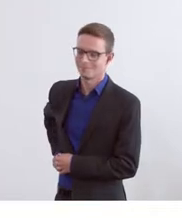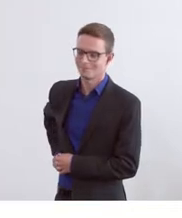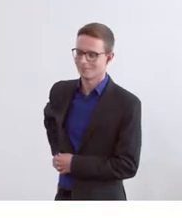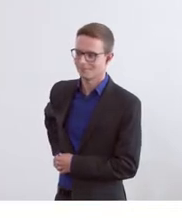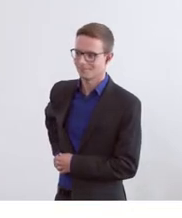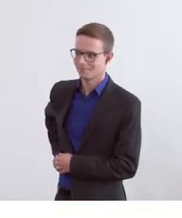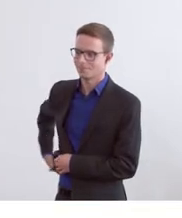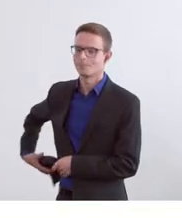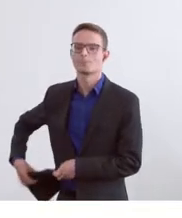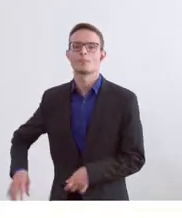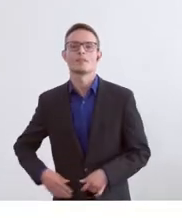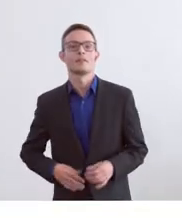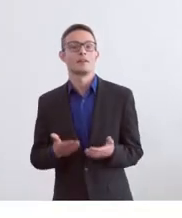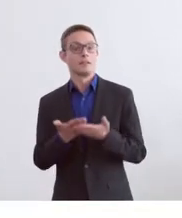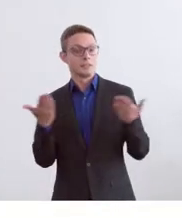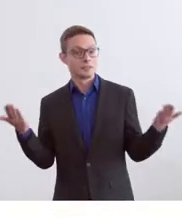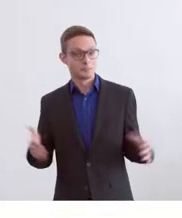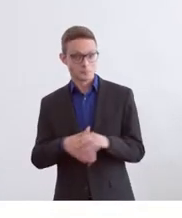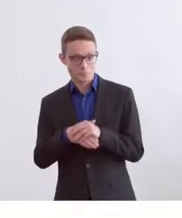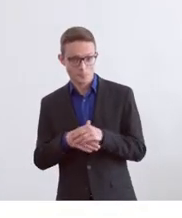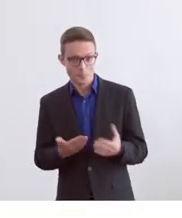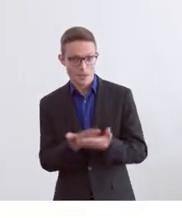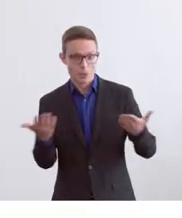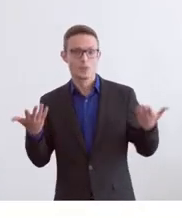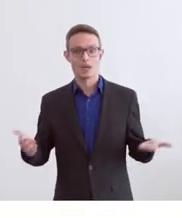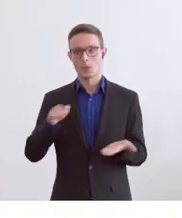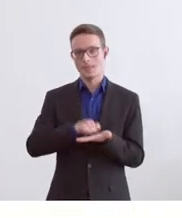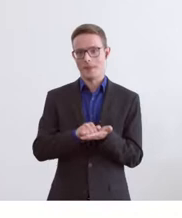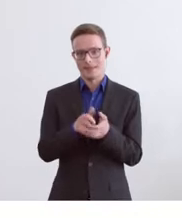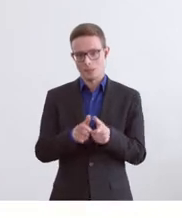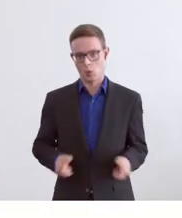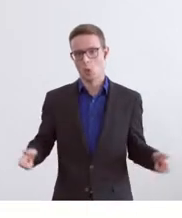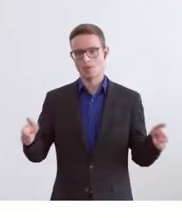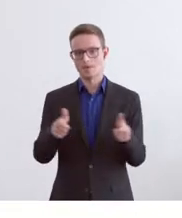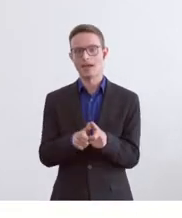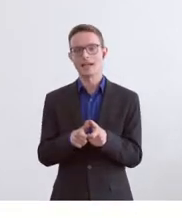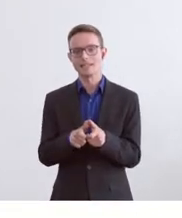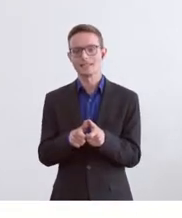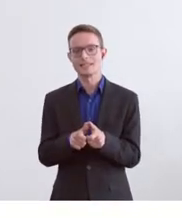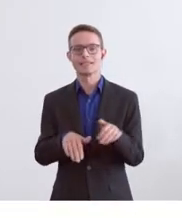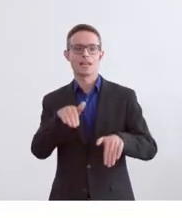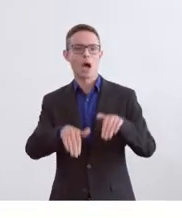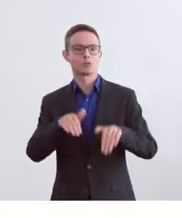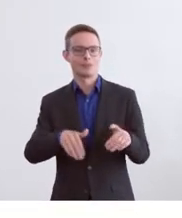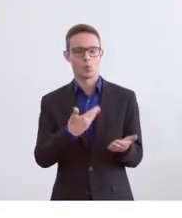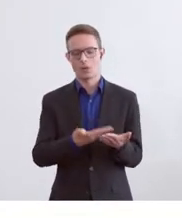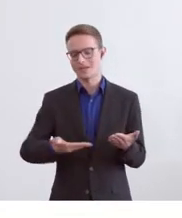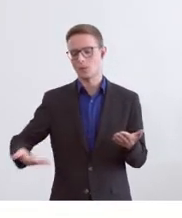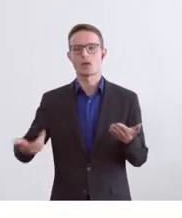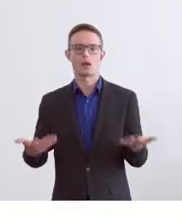Ich begrüsse Ihnen herzlich zur heutigen Medienkonferenz zum Ausgang der kantonalen Abstimmungen.